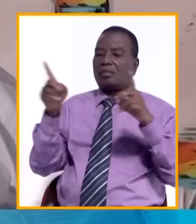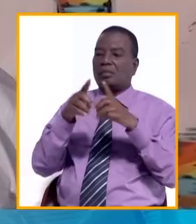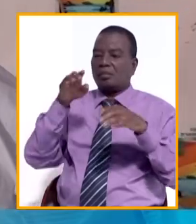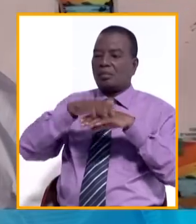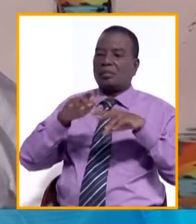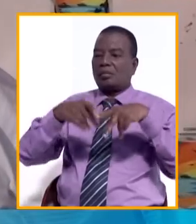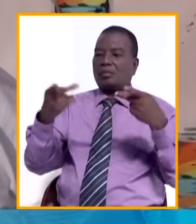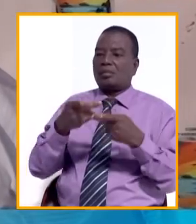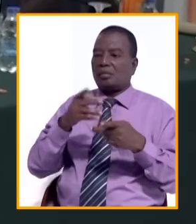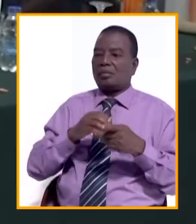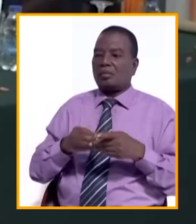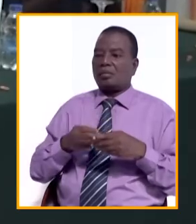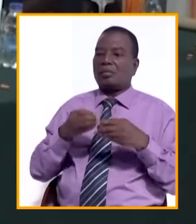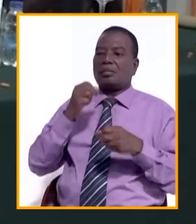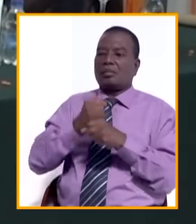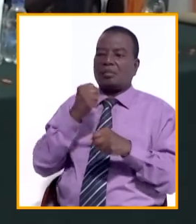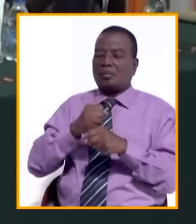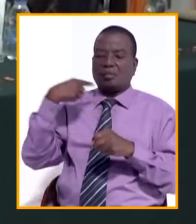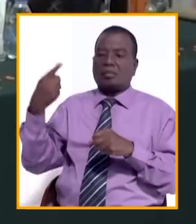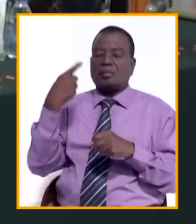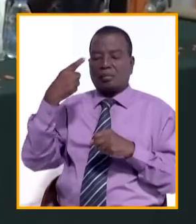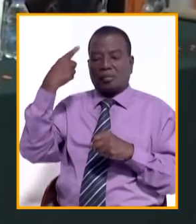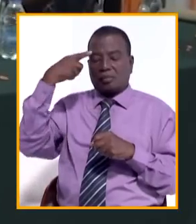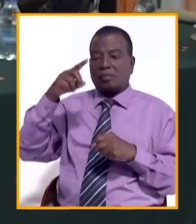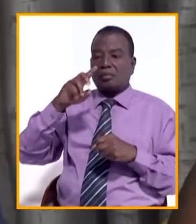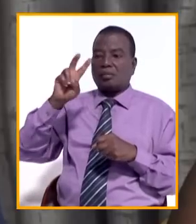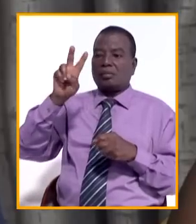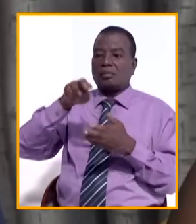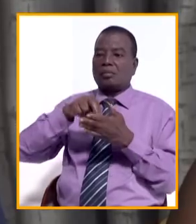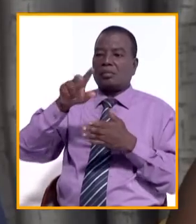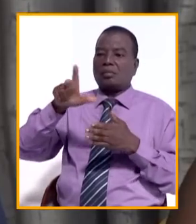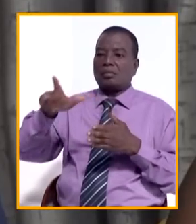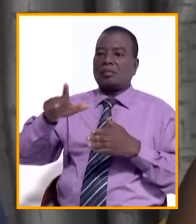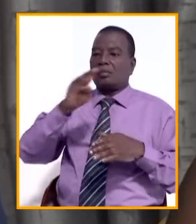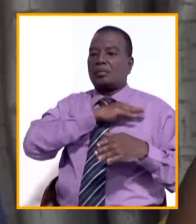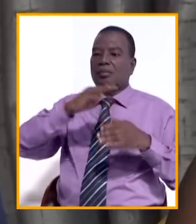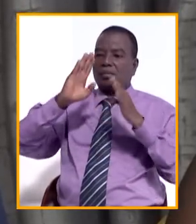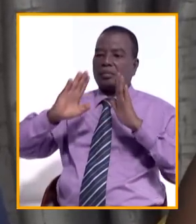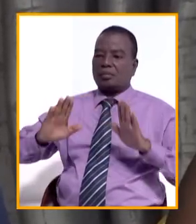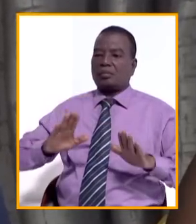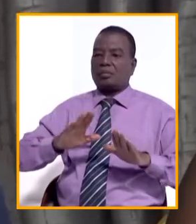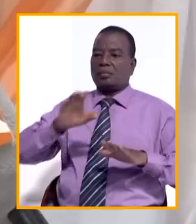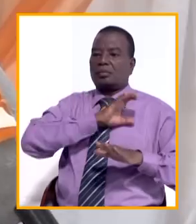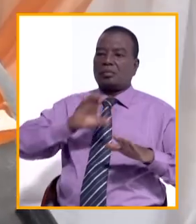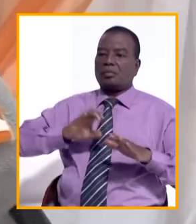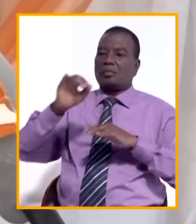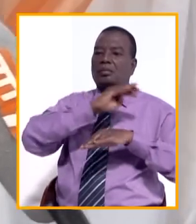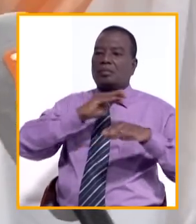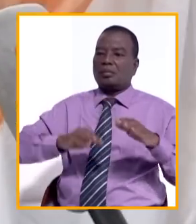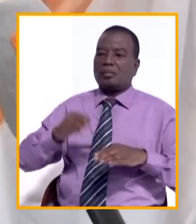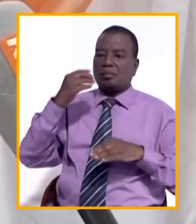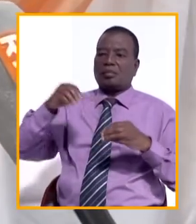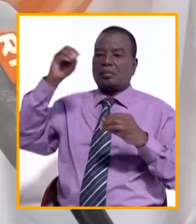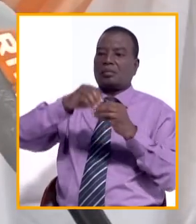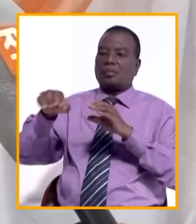bras pour satisfaire sa population. Pour 2023, le maire et le conseil municipal entendent renforcer leurs actions pour le bien-être